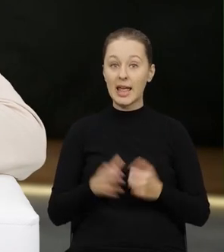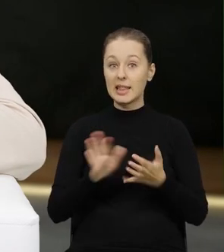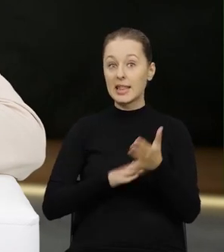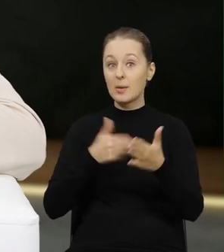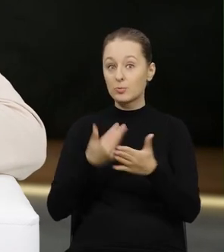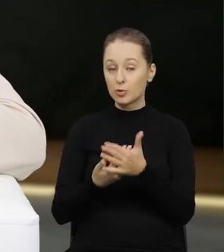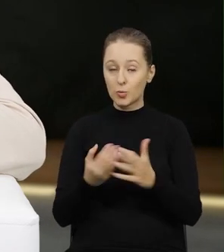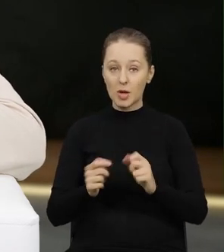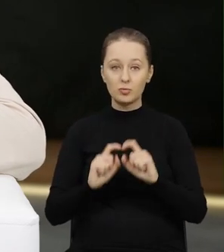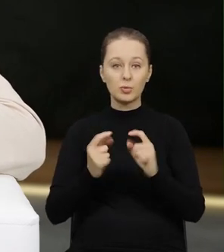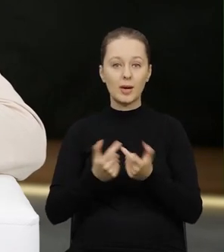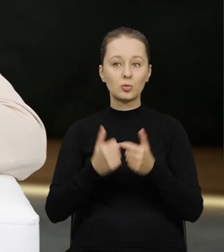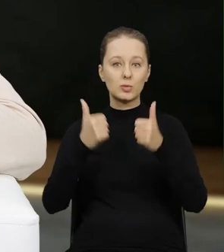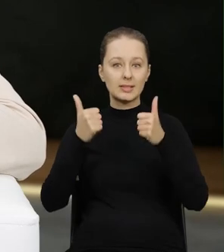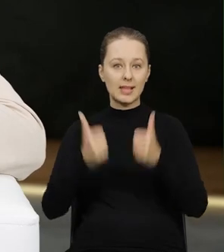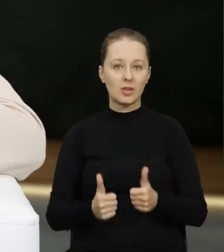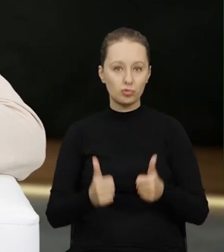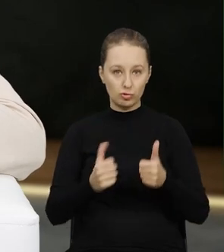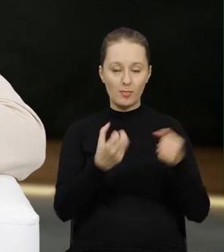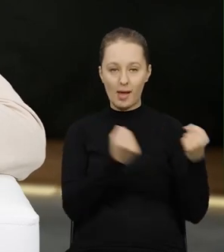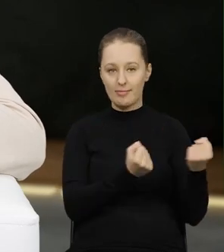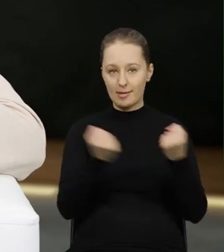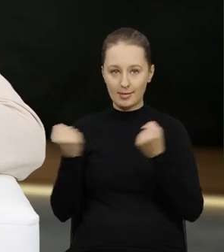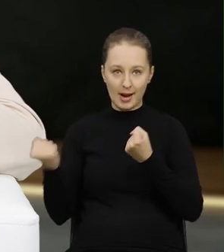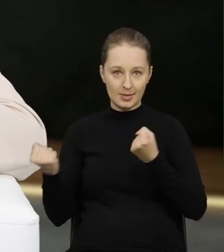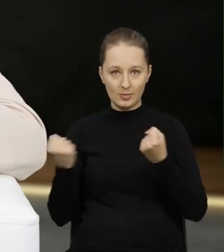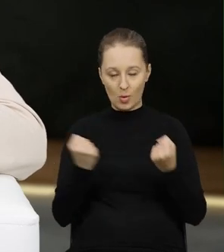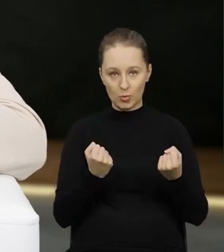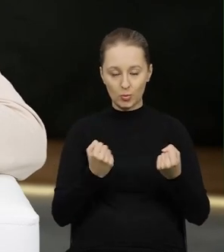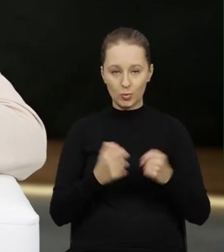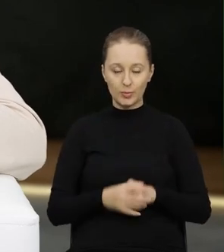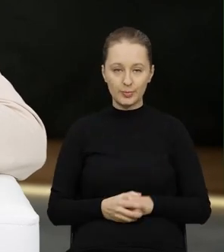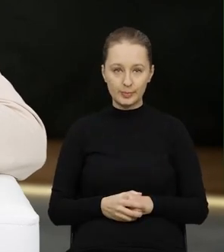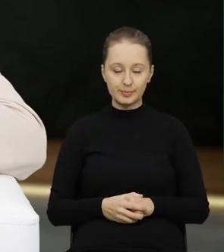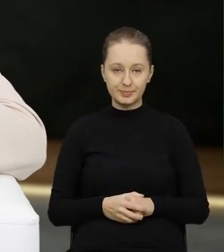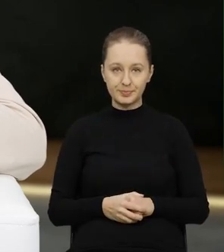na przykład w przypadku zatrzymania transportu